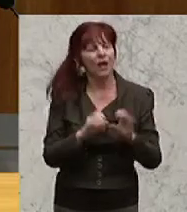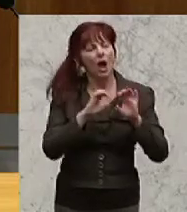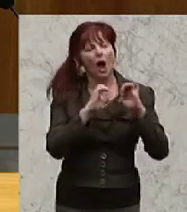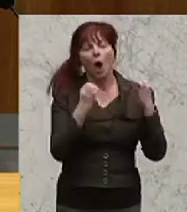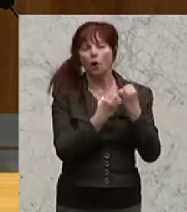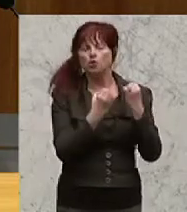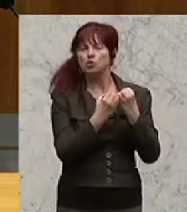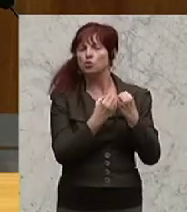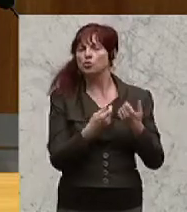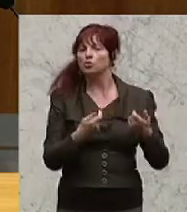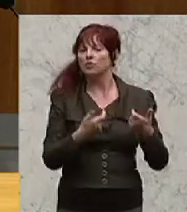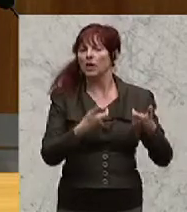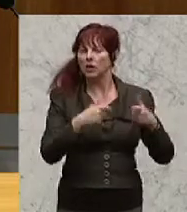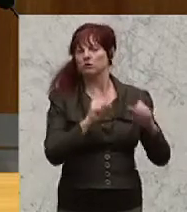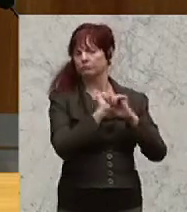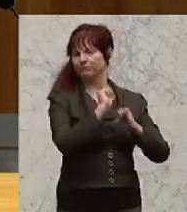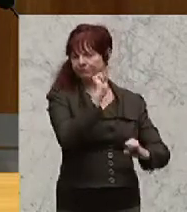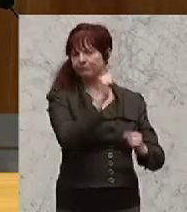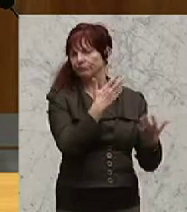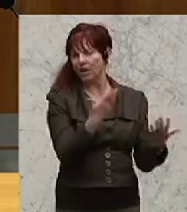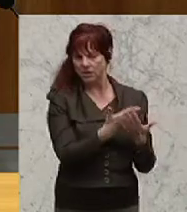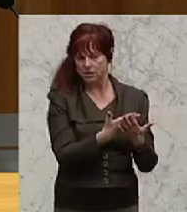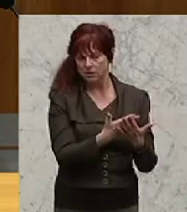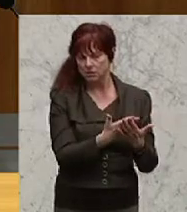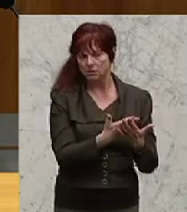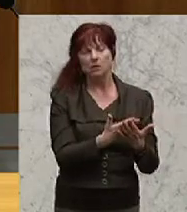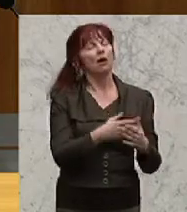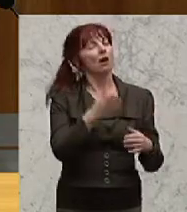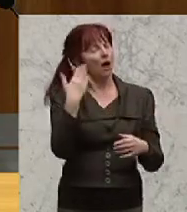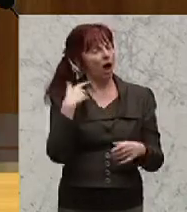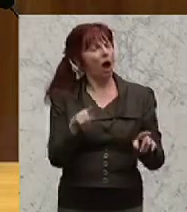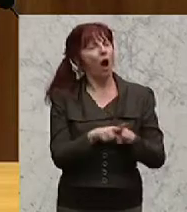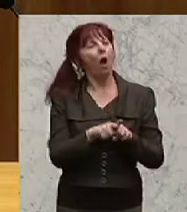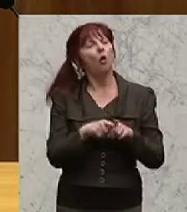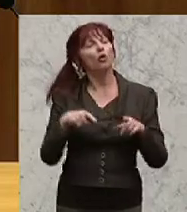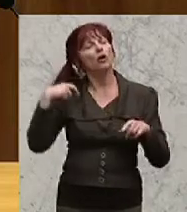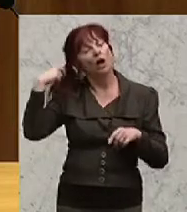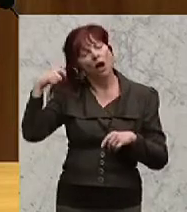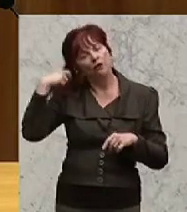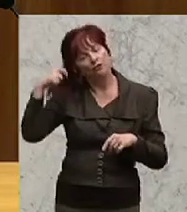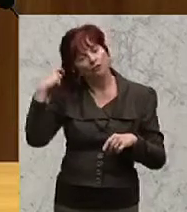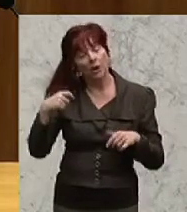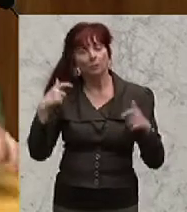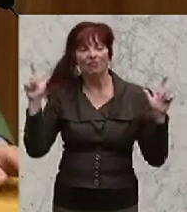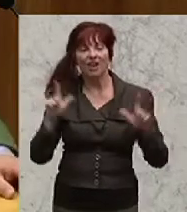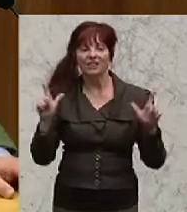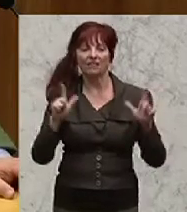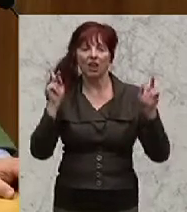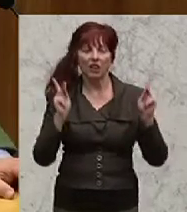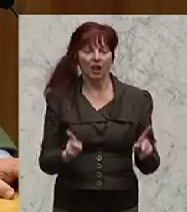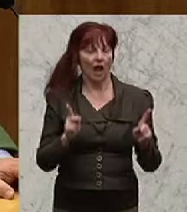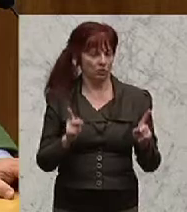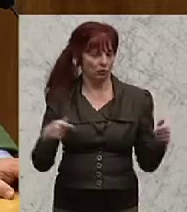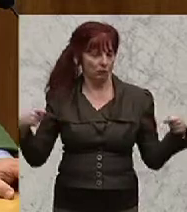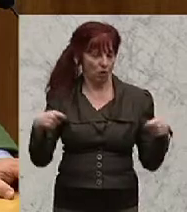sagt jetzt aus, dass man damit auch Filmfestivals fördern kann. Da sehen wir, da haben wir auch